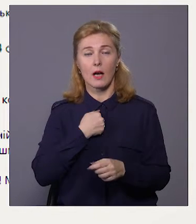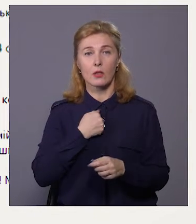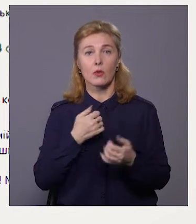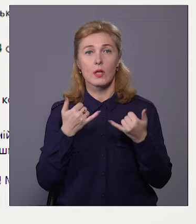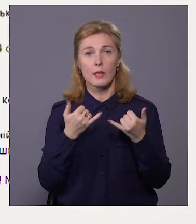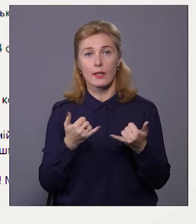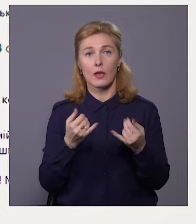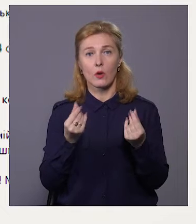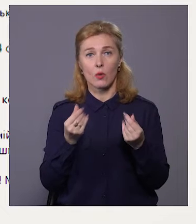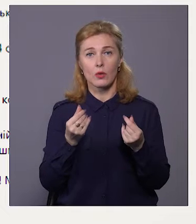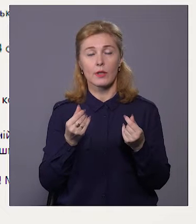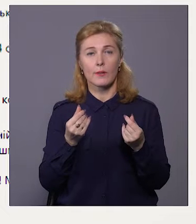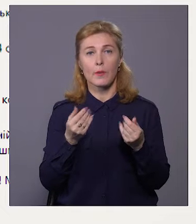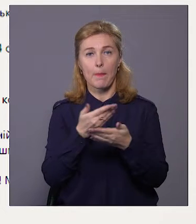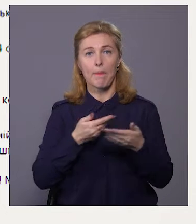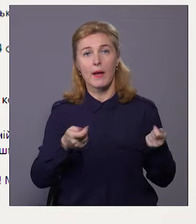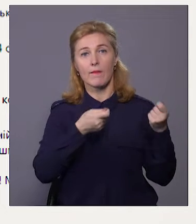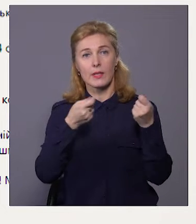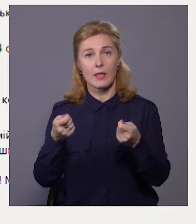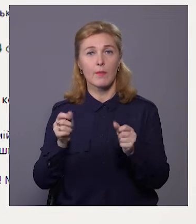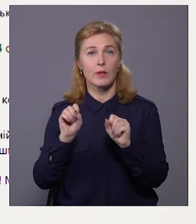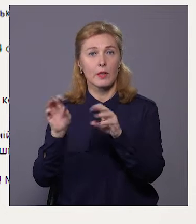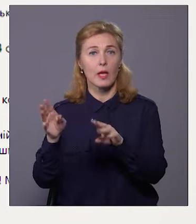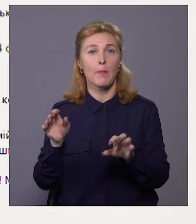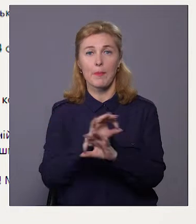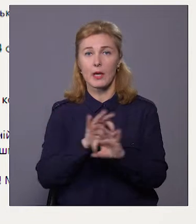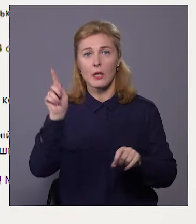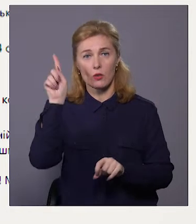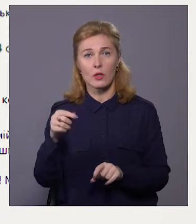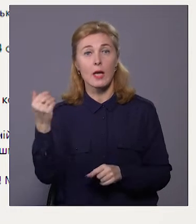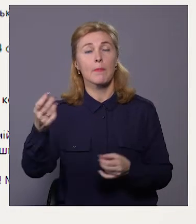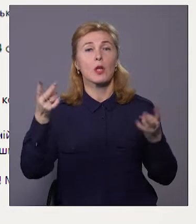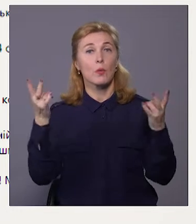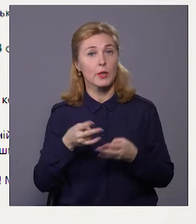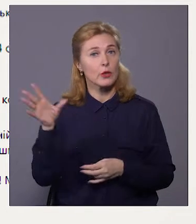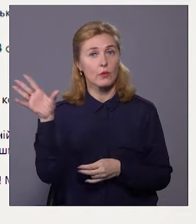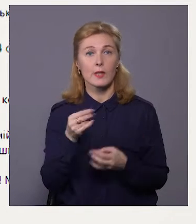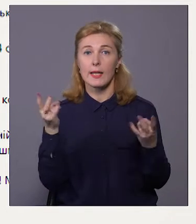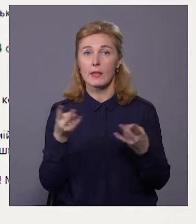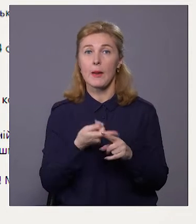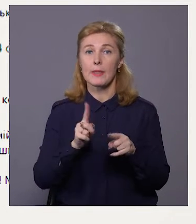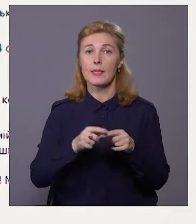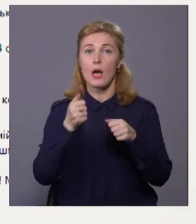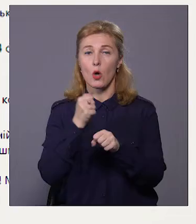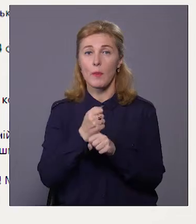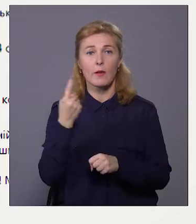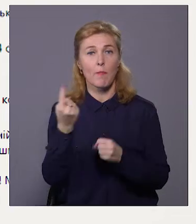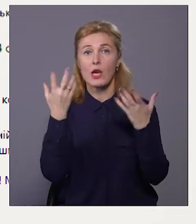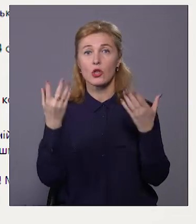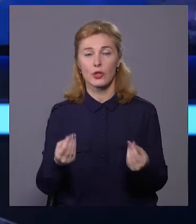які мали кинути ще на коптери, ми веземо їм, тому що ми прекрасно знаємо, що їм зараз необхідно це все. І треба це робити в перші дні.